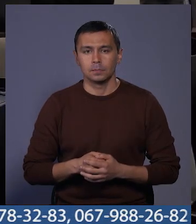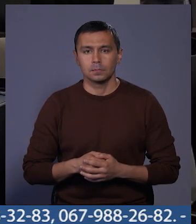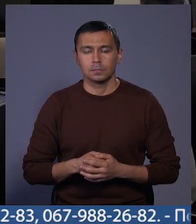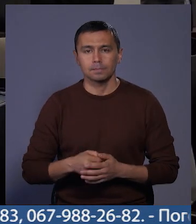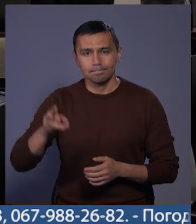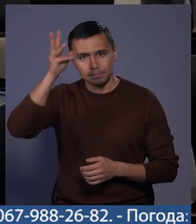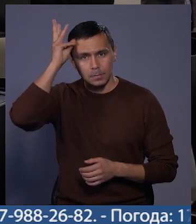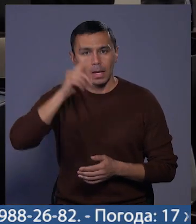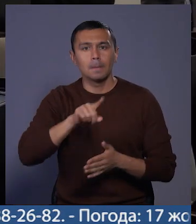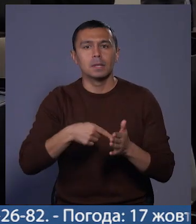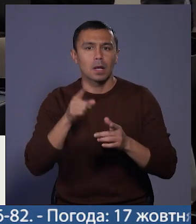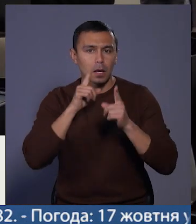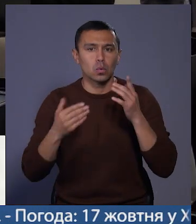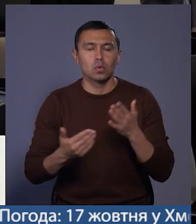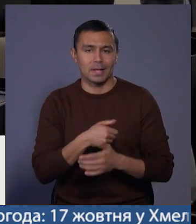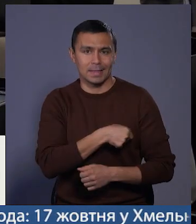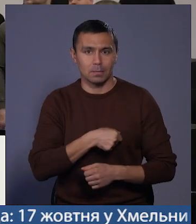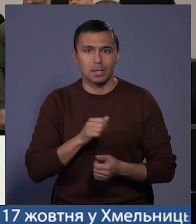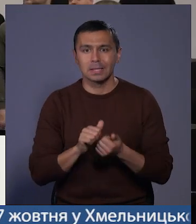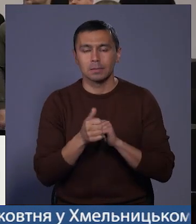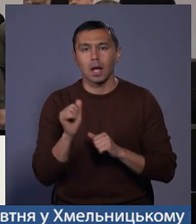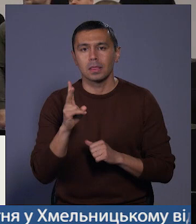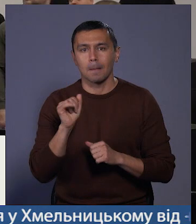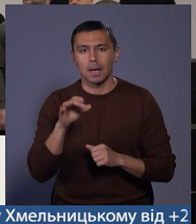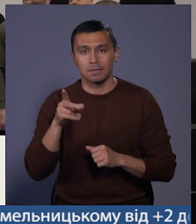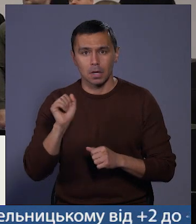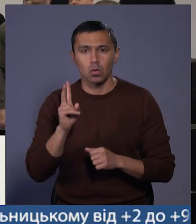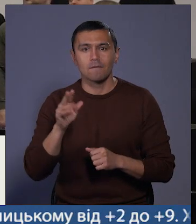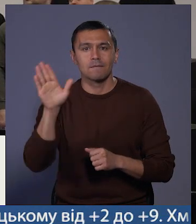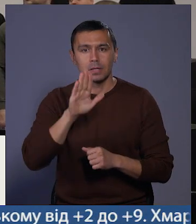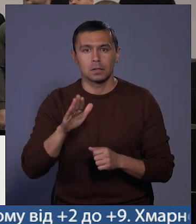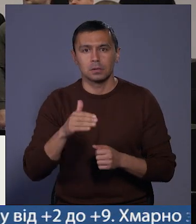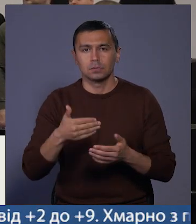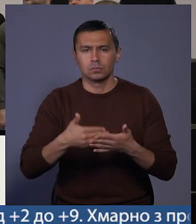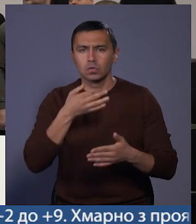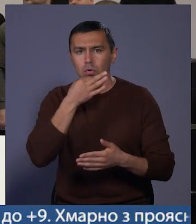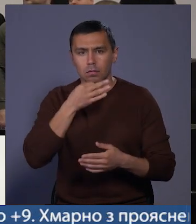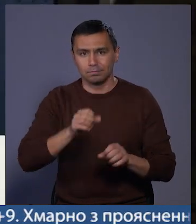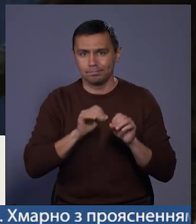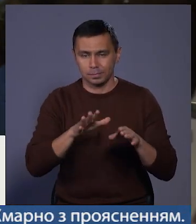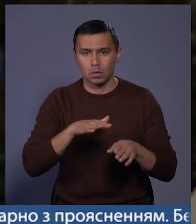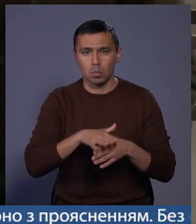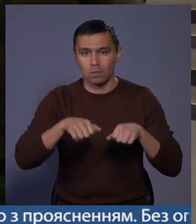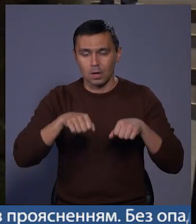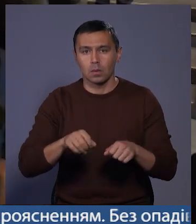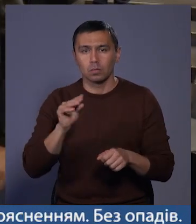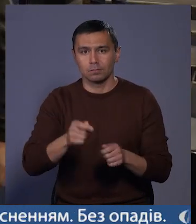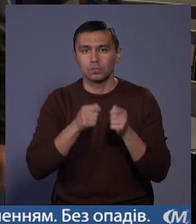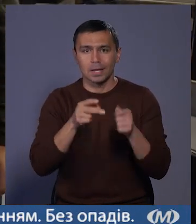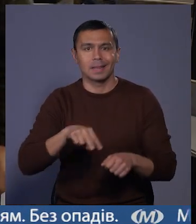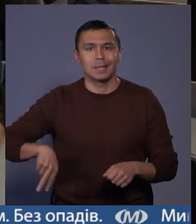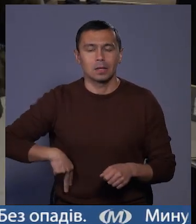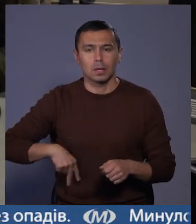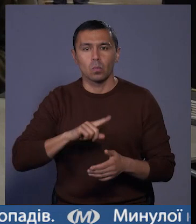У Хмельницькій міській раді новий депутат. Замість Анни Маєвської, котра у вересні достроково склала повноваження, посвідчення вручили директору